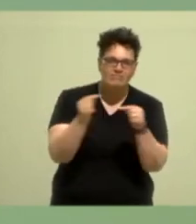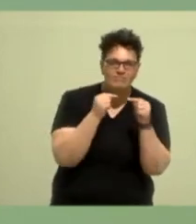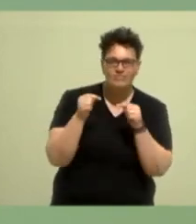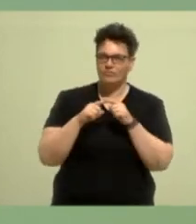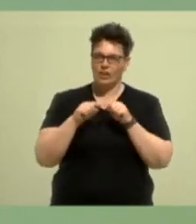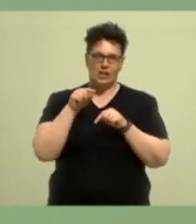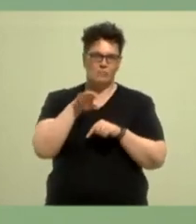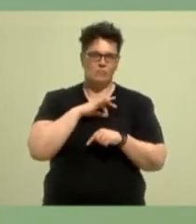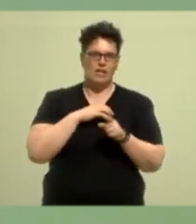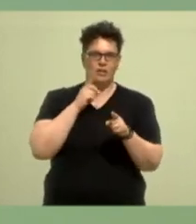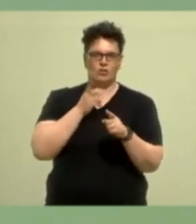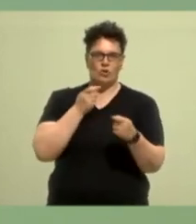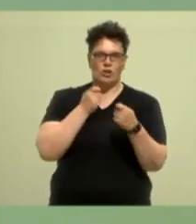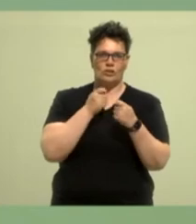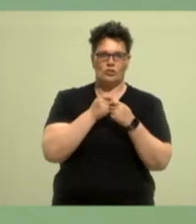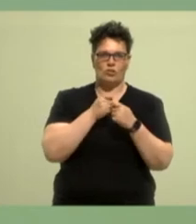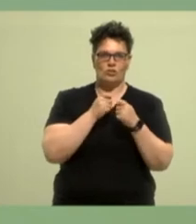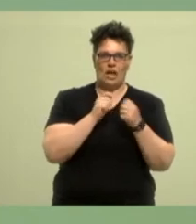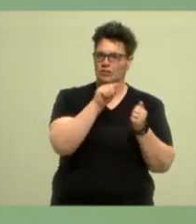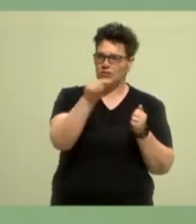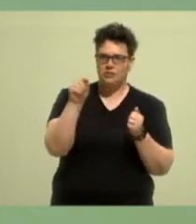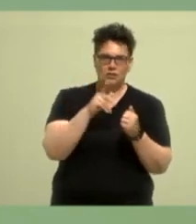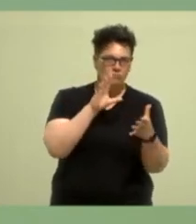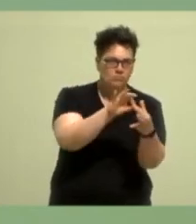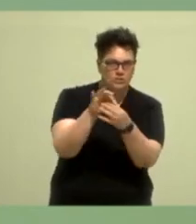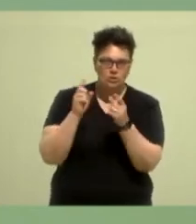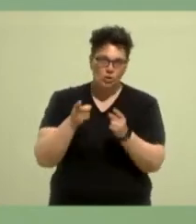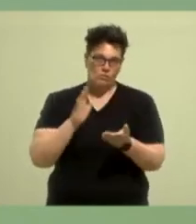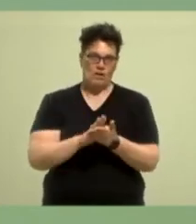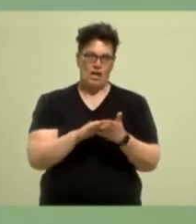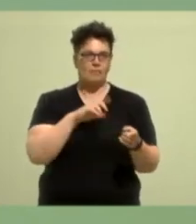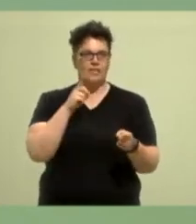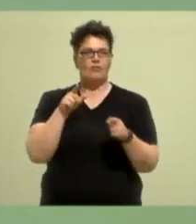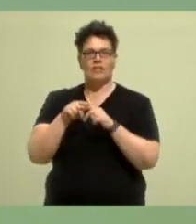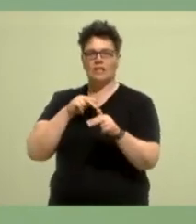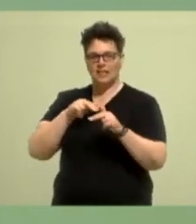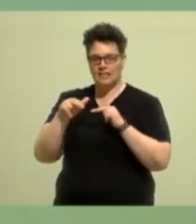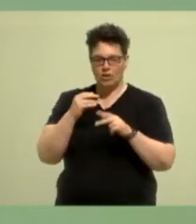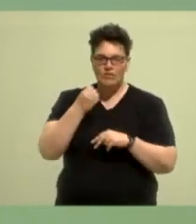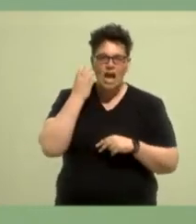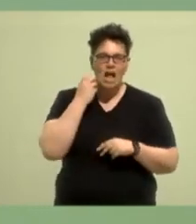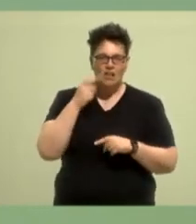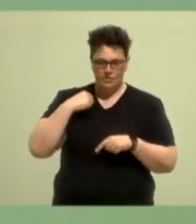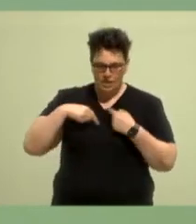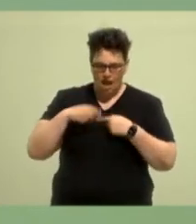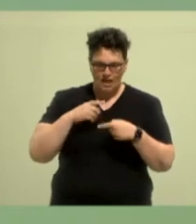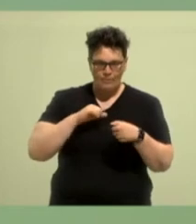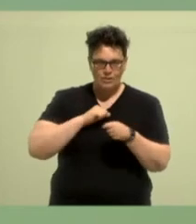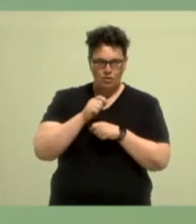sucht. Und auch als die, die im Regierungsalltag die Möglichkeit hat, mal den Blick zu heben und zu gucken, sind wir